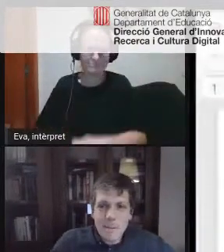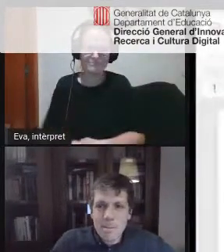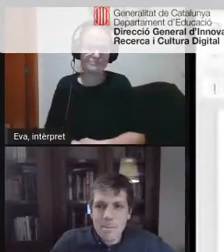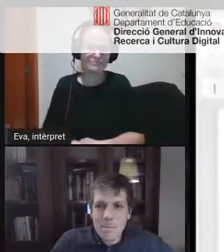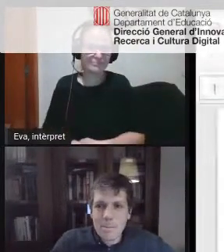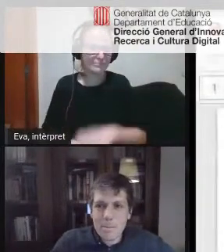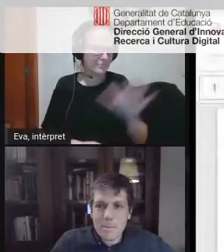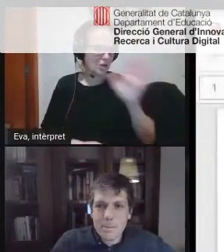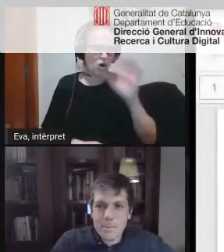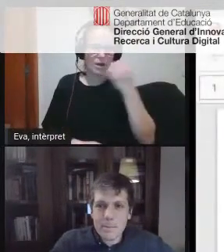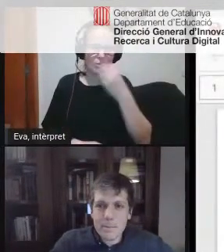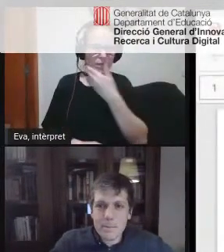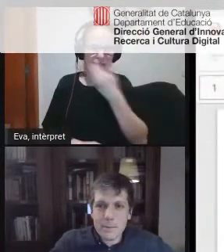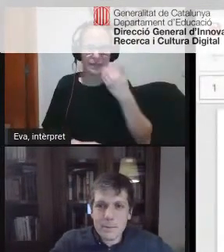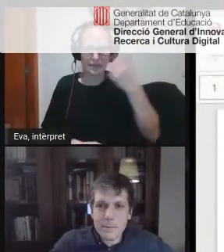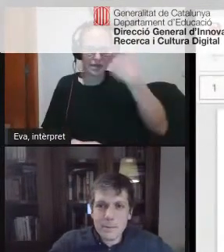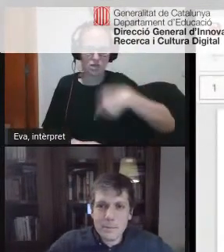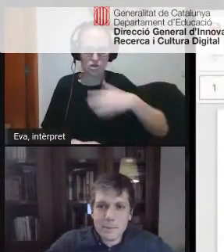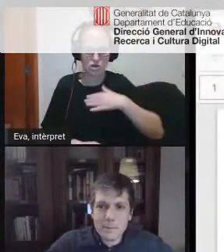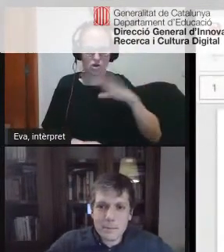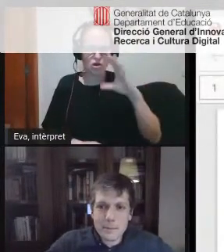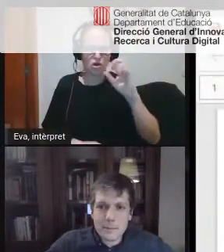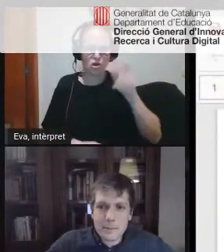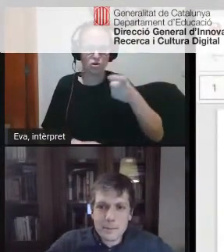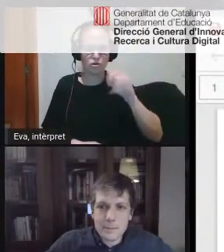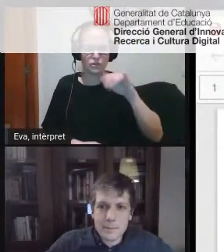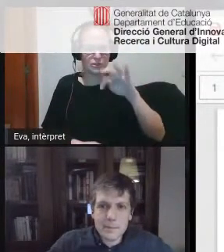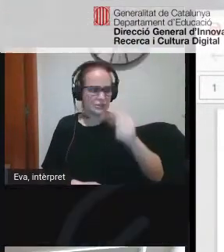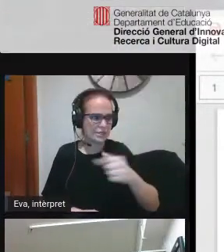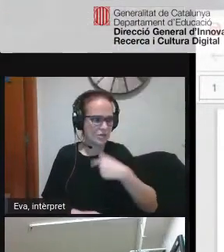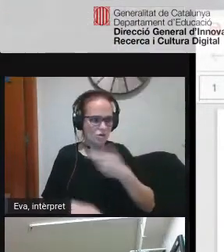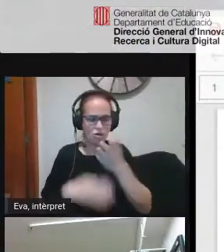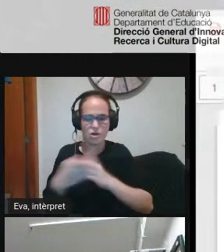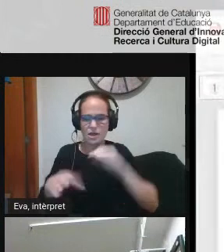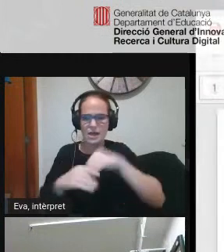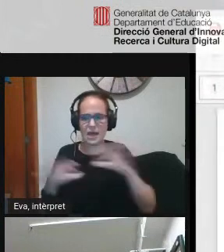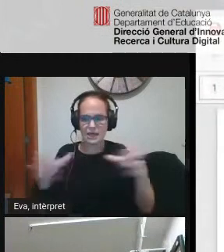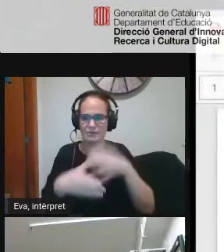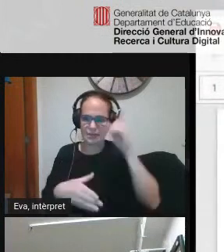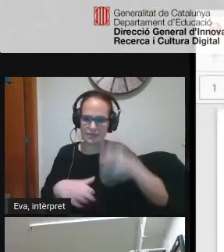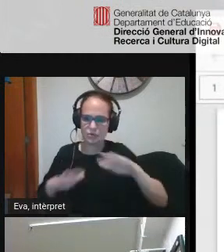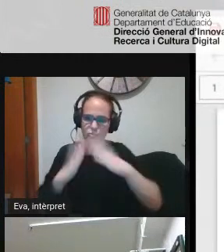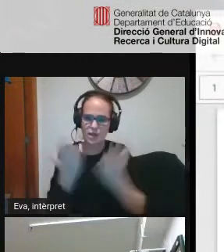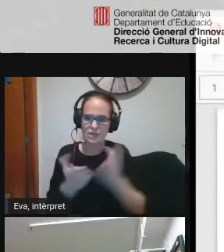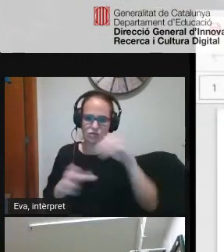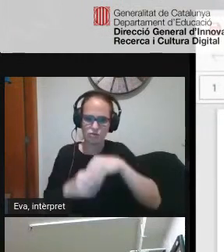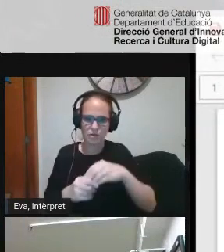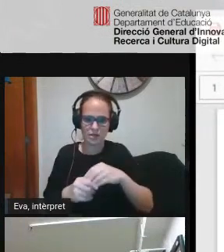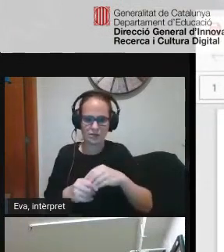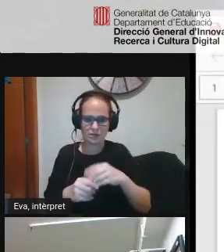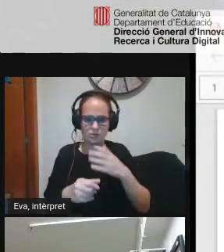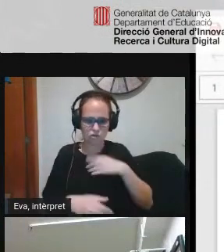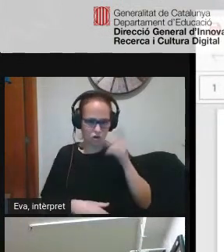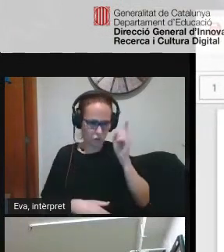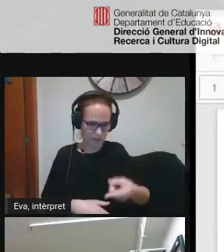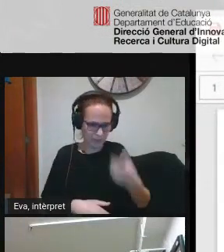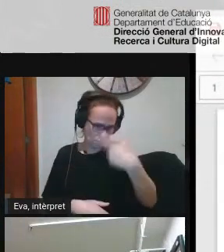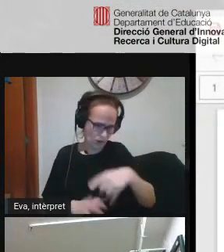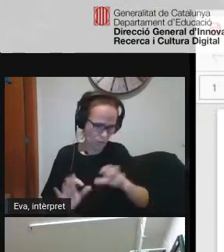doncs hola bona tarda jo sóc la Conxita i formo part de l'equip directiu de l'escola en concret en sóc la directora